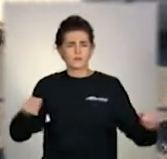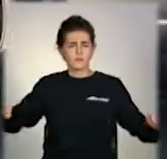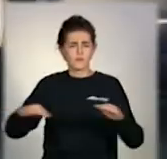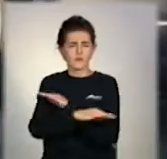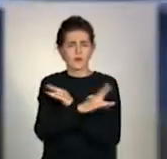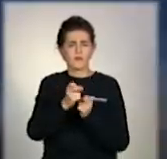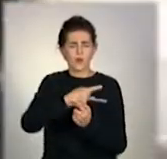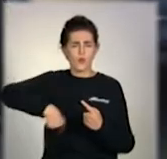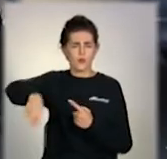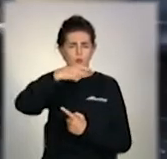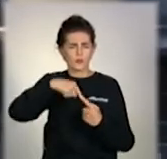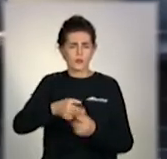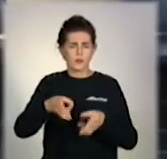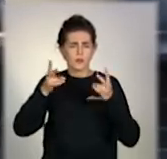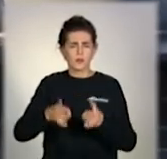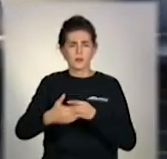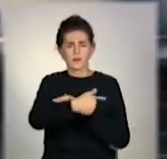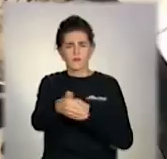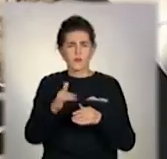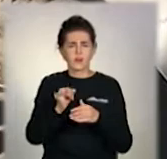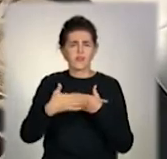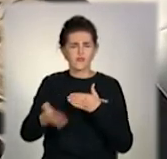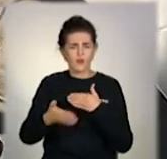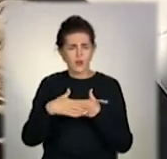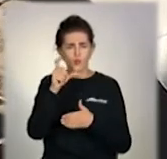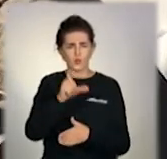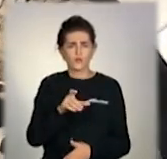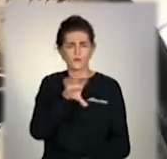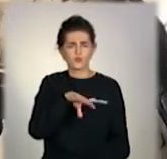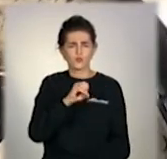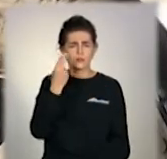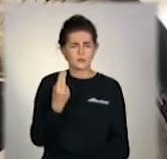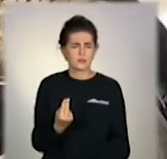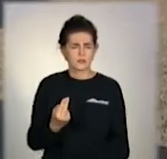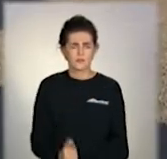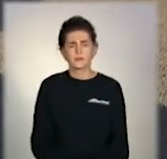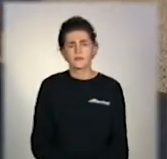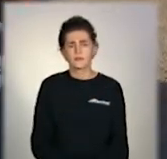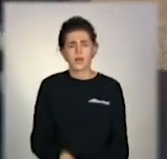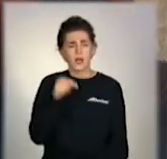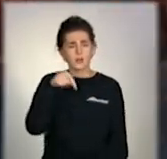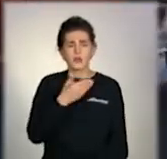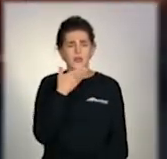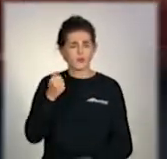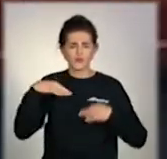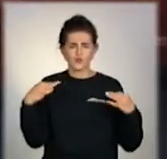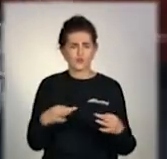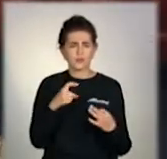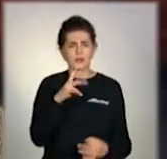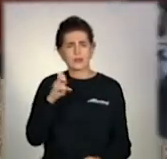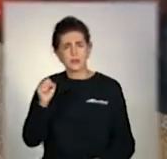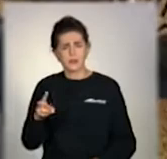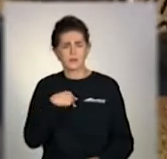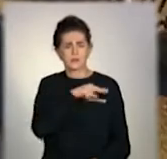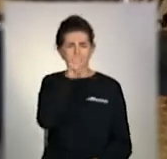дорожньому кільці. Внаслідок пошкоджений бампер та двері автівок люди вціліли. Тут незнаков нічого немає. Як відчинити?